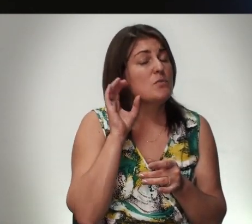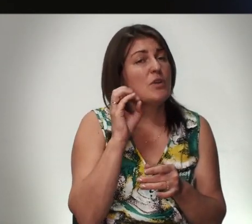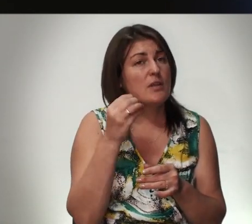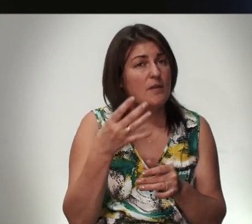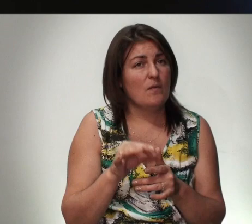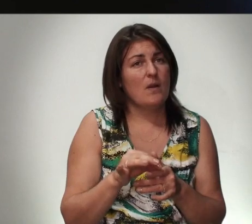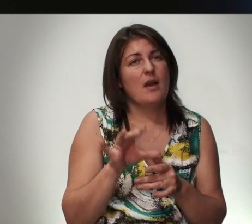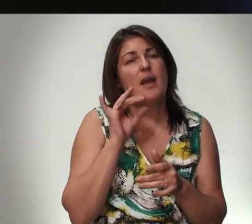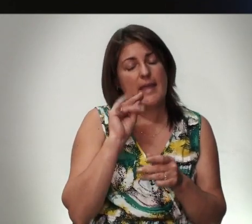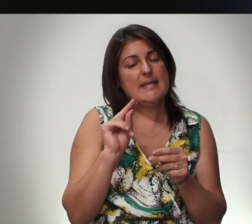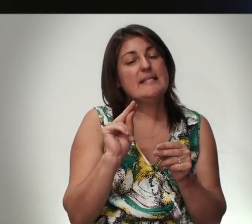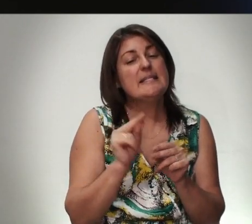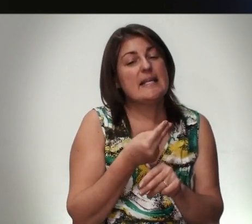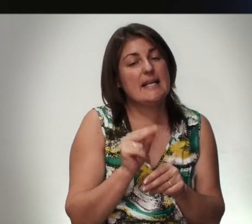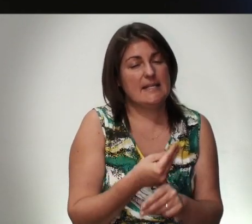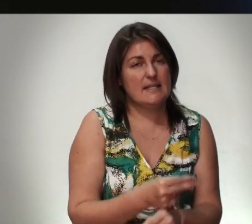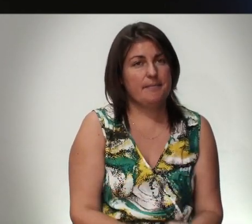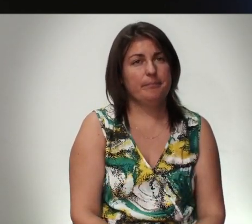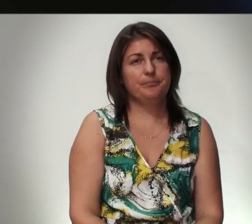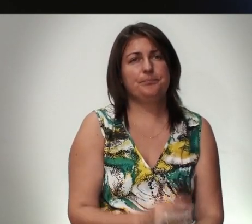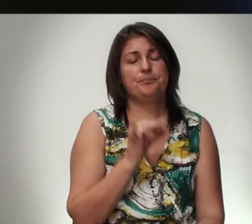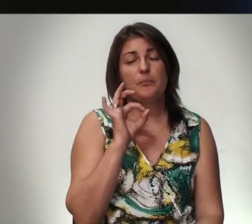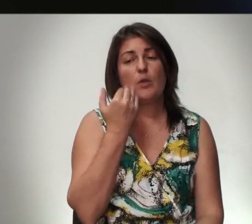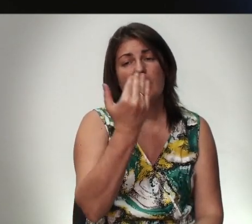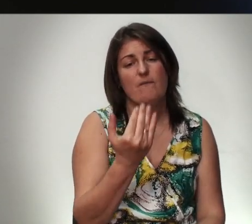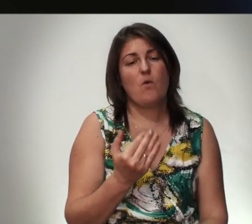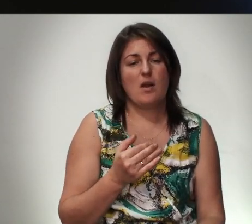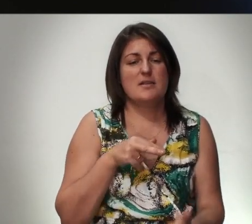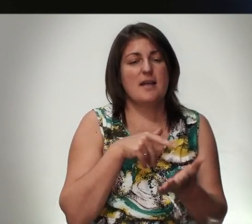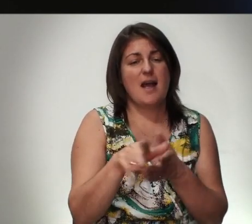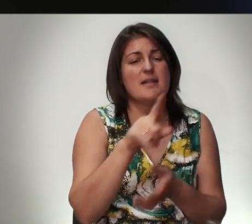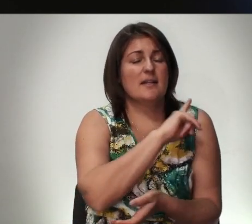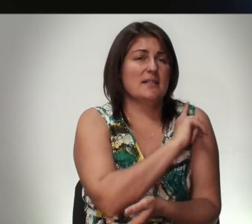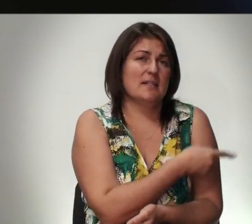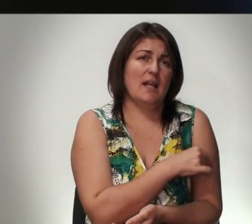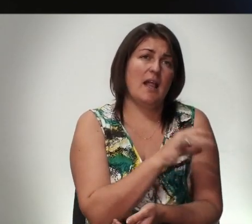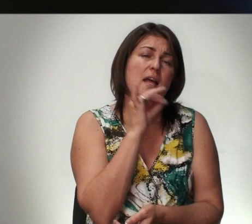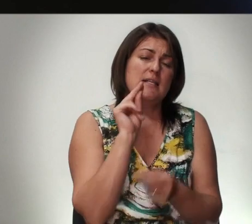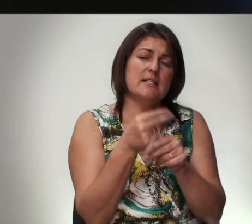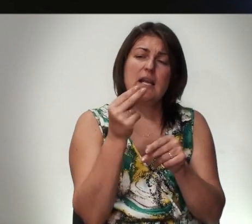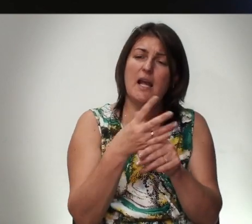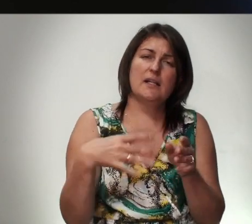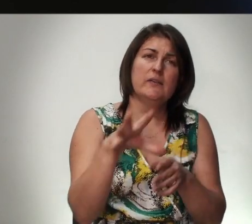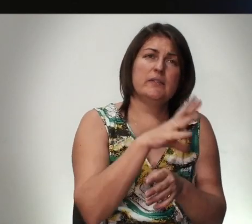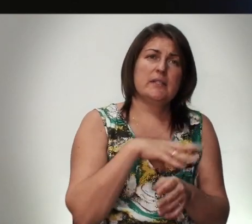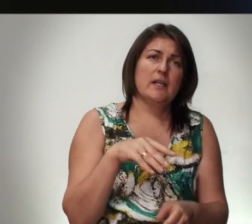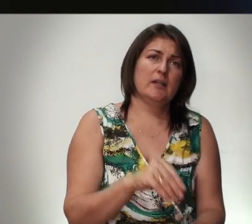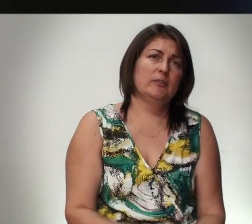И И Исцелиться И От Него Исходила Сила И Исцеляла Всех